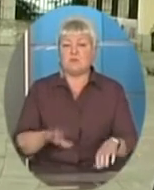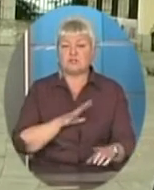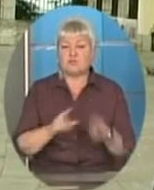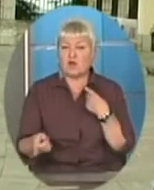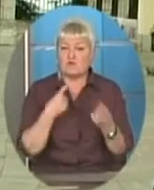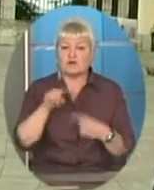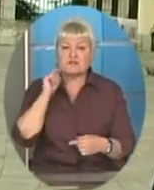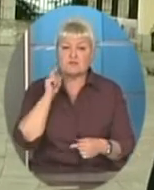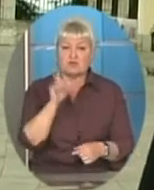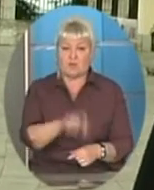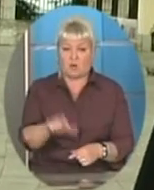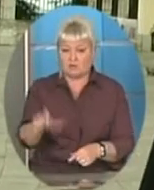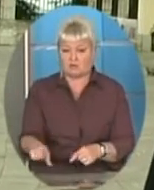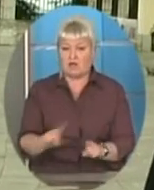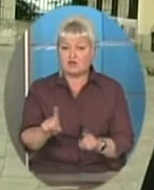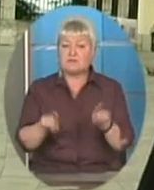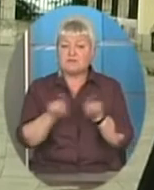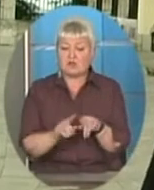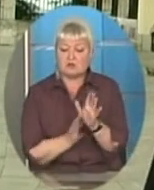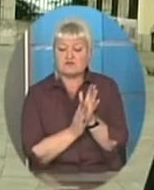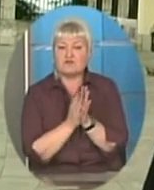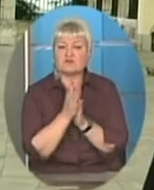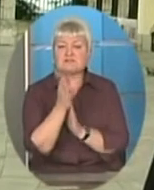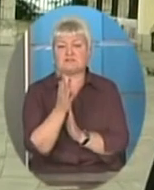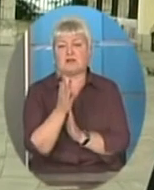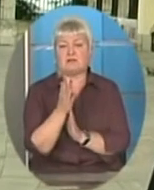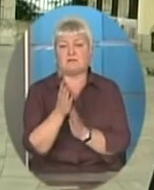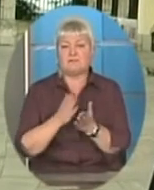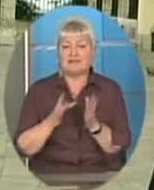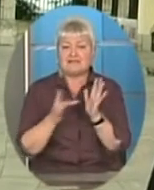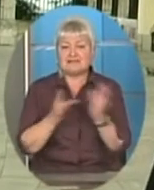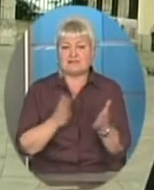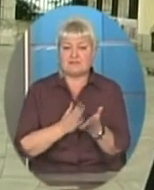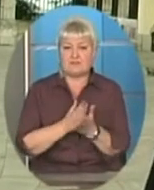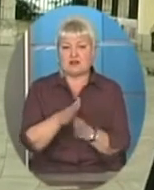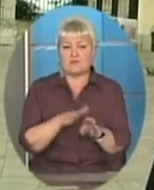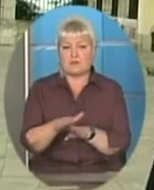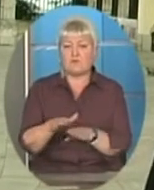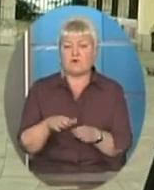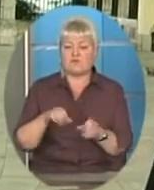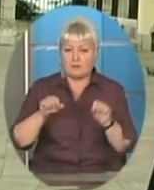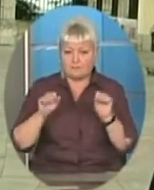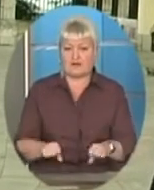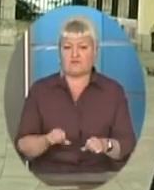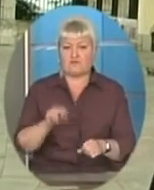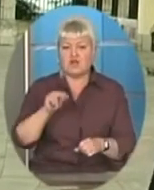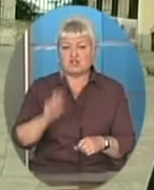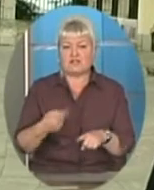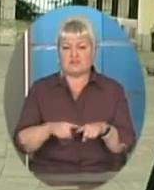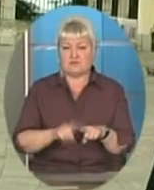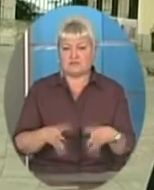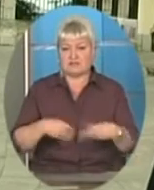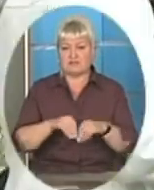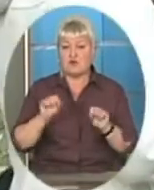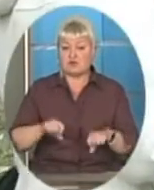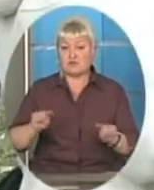молодими особами, щоб вони також виростали цінноправними, повноправними членами цієї родини, щоб пізніше могли створити також і